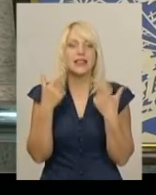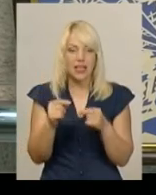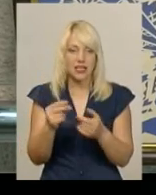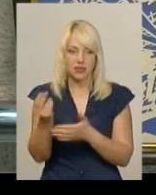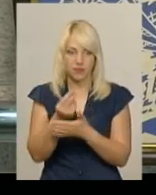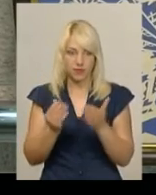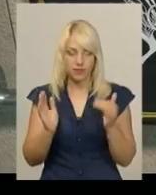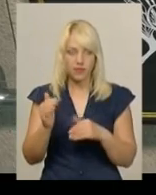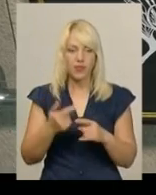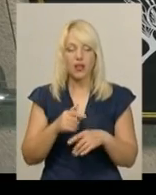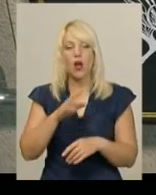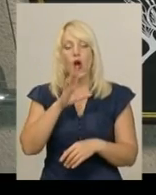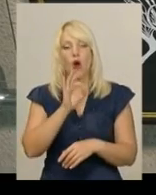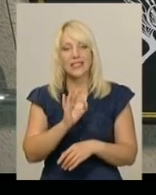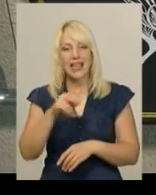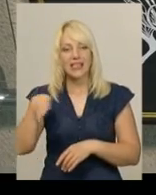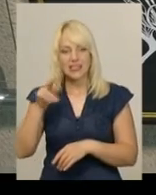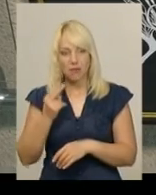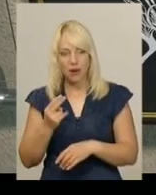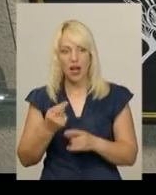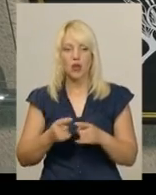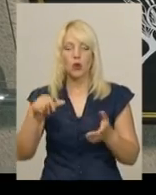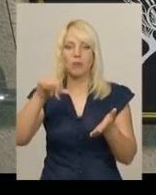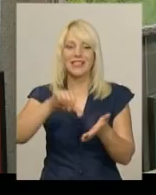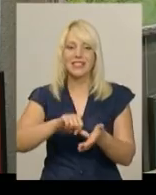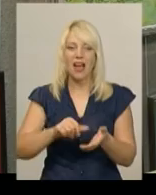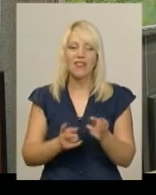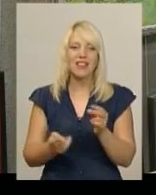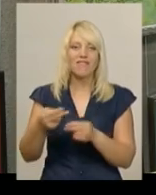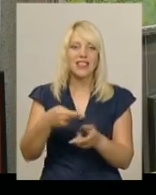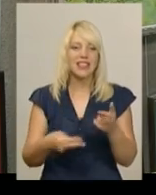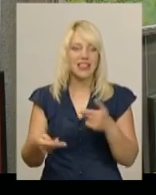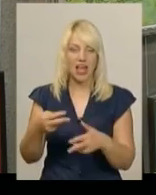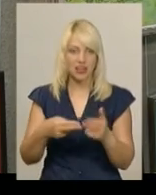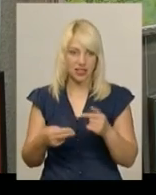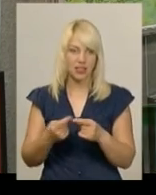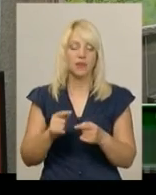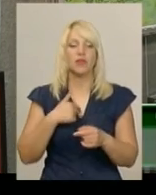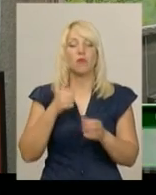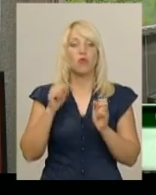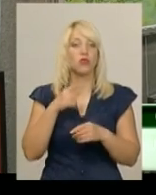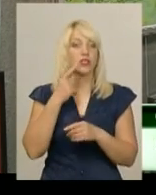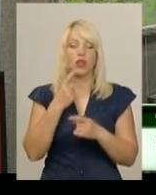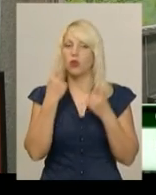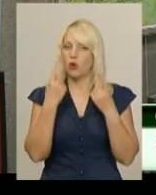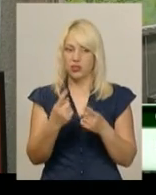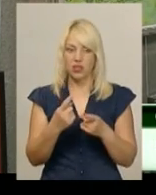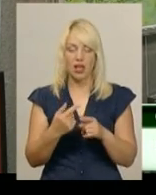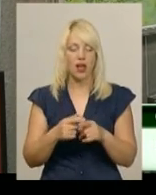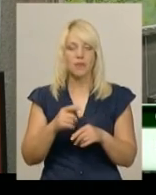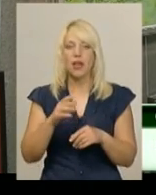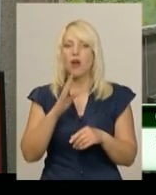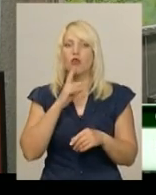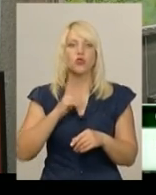разом із донькою представлена на виставці «Краса подільського краю витинанки». За свою доньку я можу сказати тільки одне. Вона дуже любить, кохається в